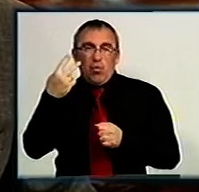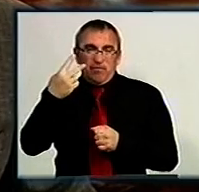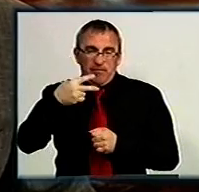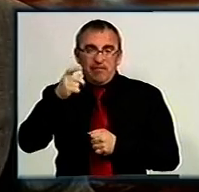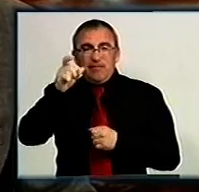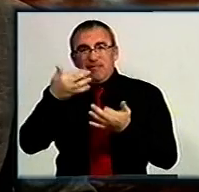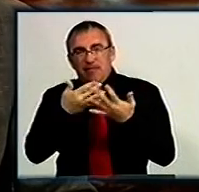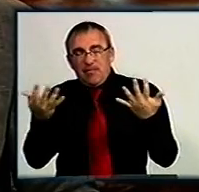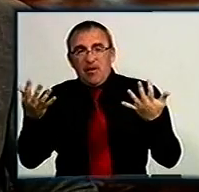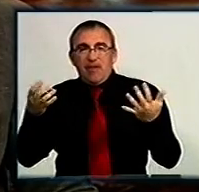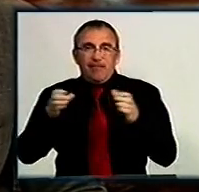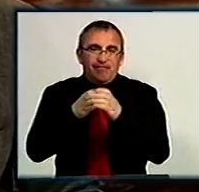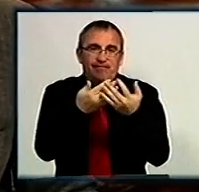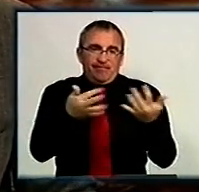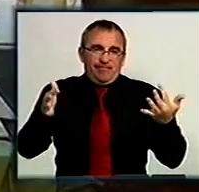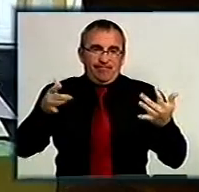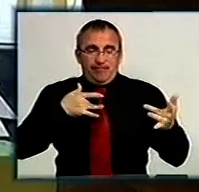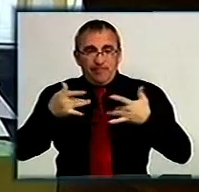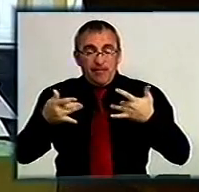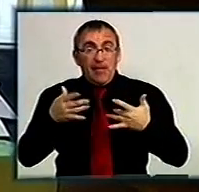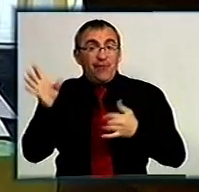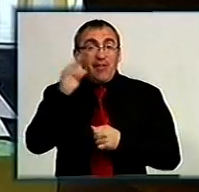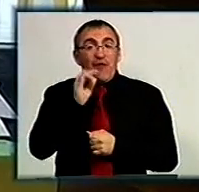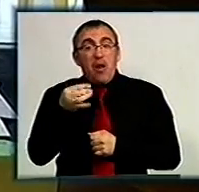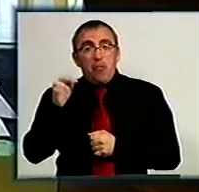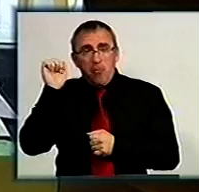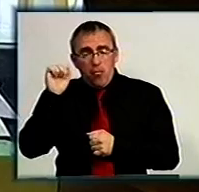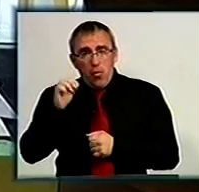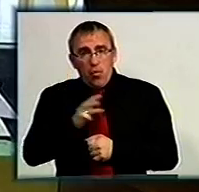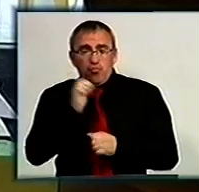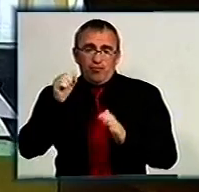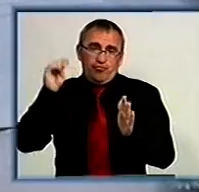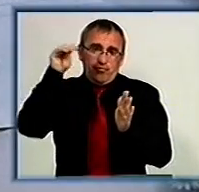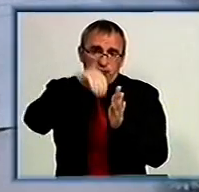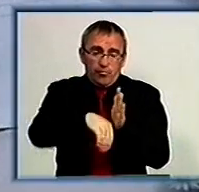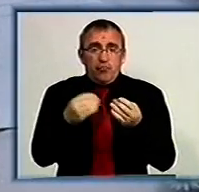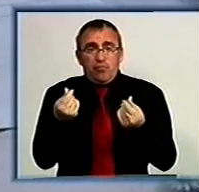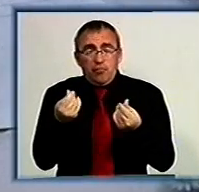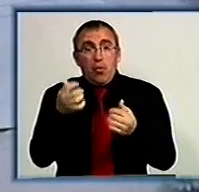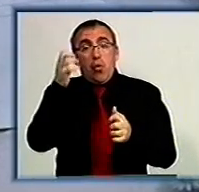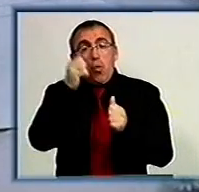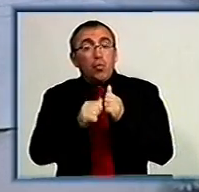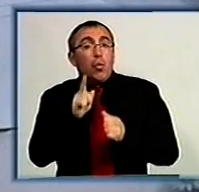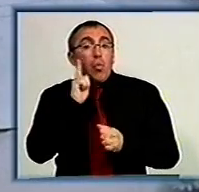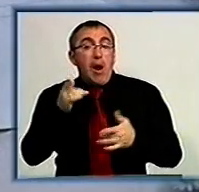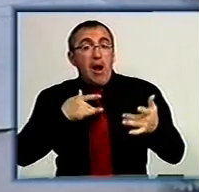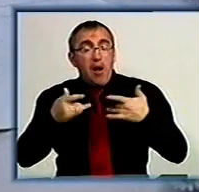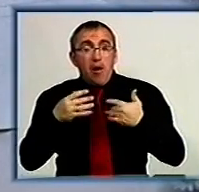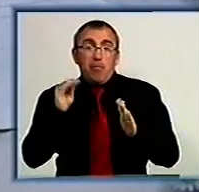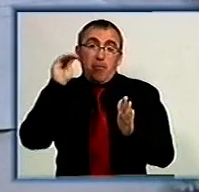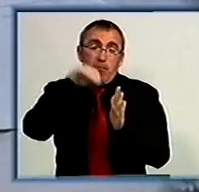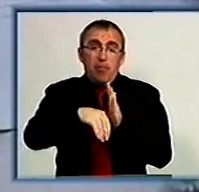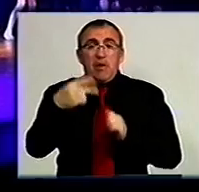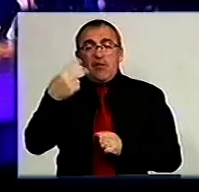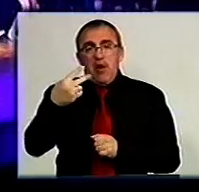хореографічних колективів. У холі філармонії усі охочі могли кинути кошти у скриньку. Кожен з юних артистів пожертвував